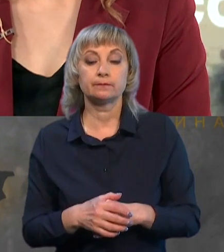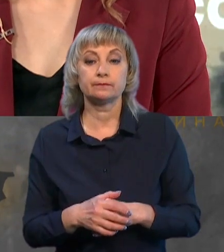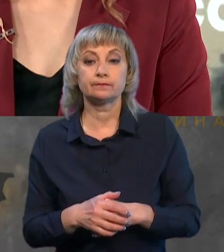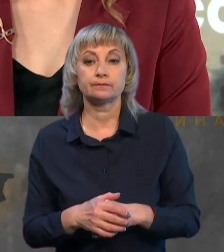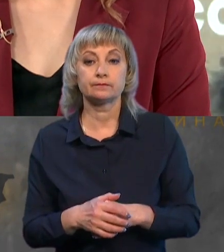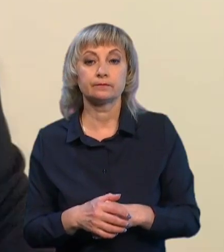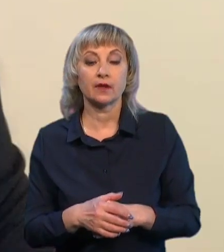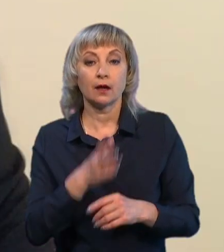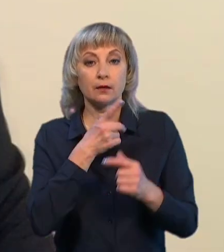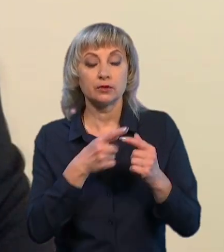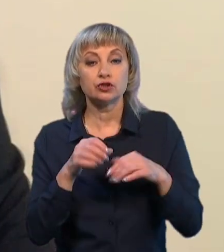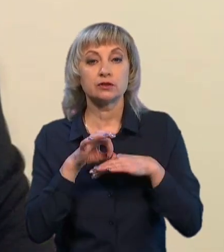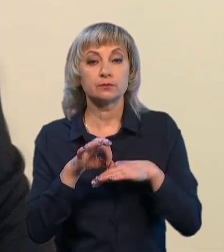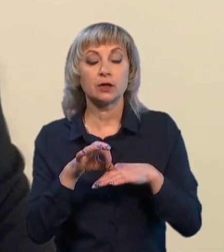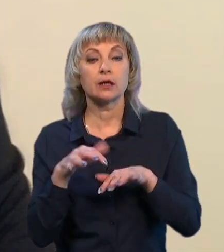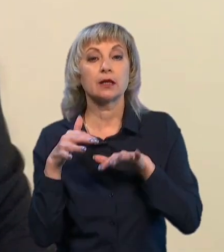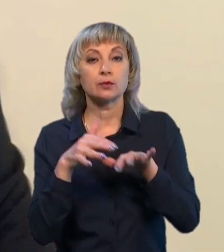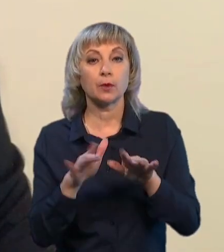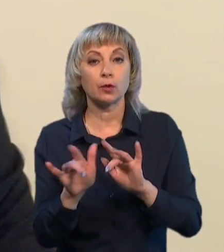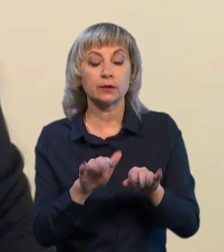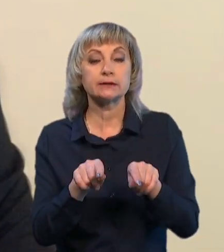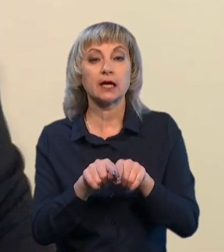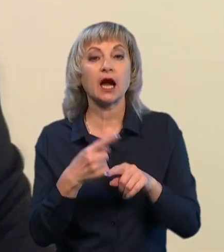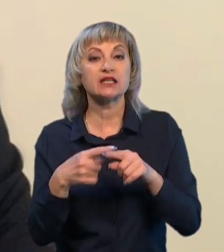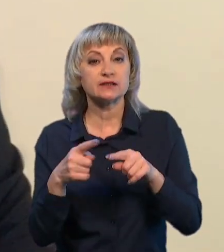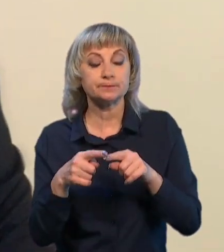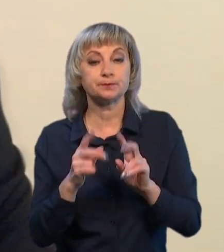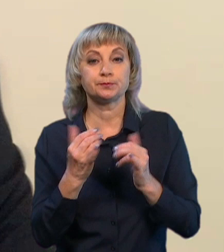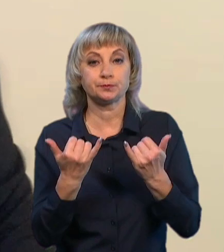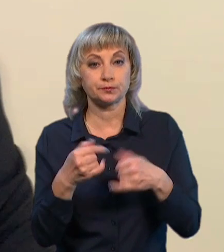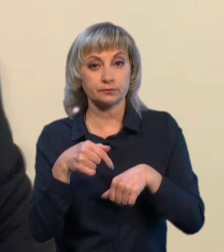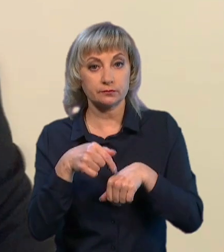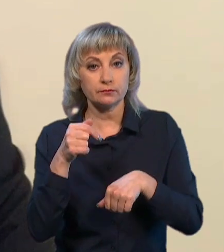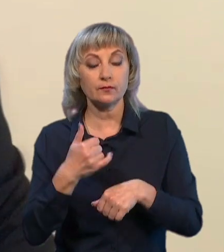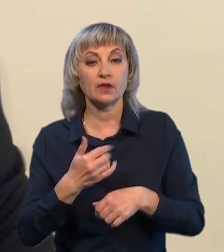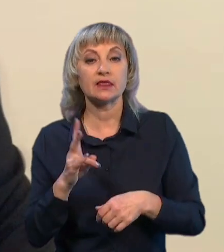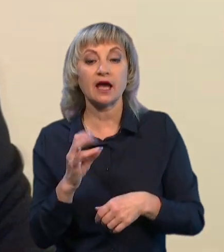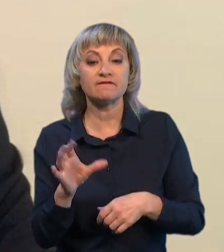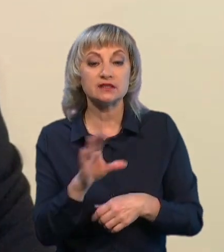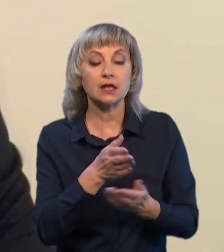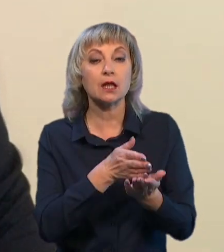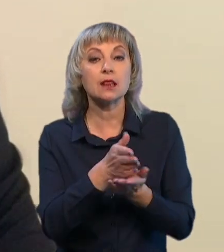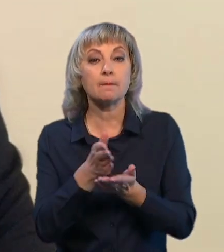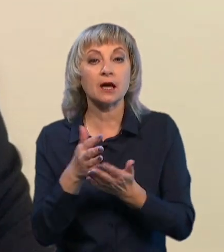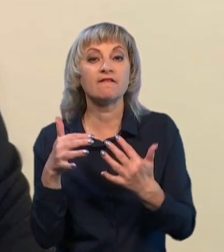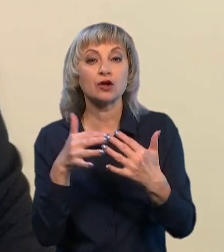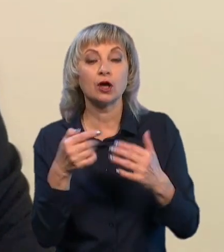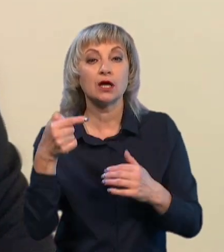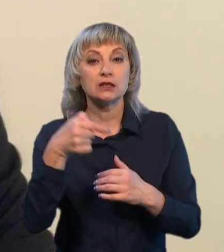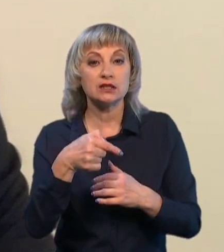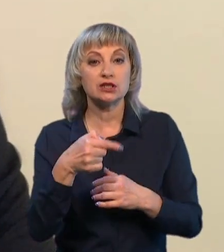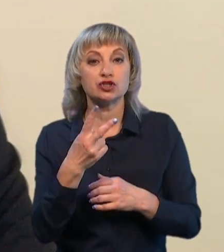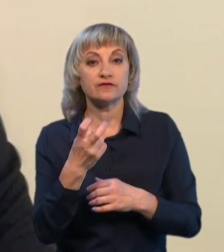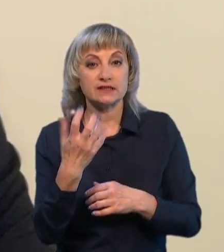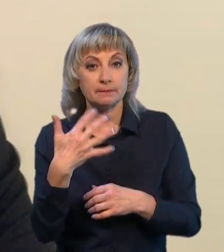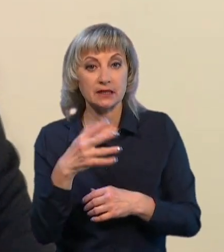Під час проведення наступальних операцій така інтенсивність, яка сьогодні відчувається на всіх напрямках фронту, 1250